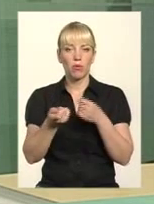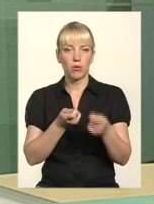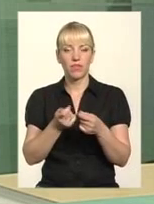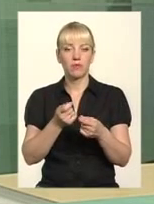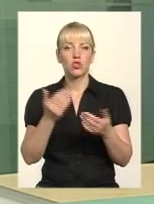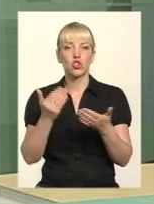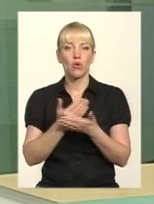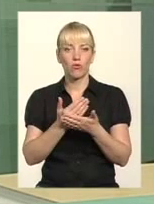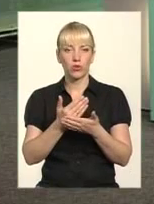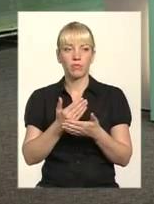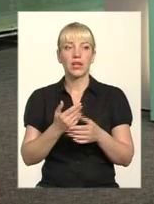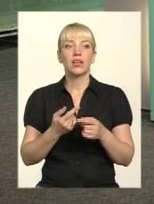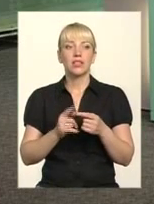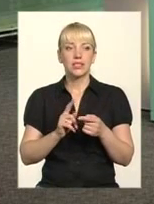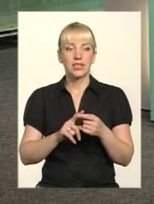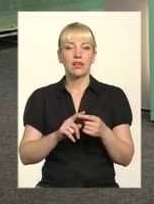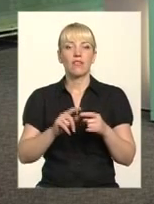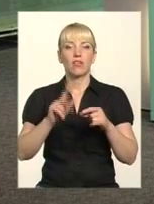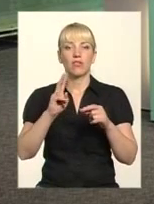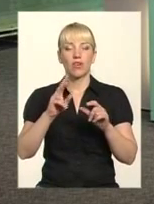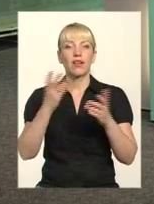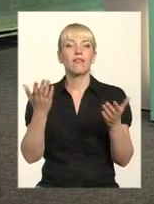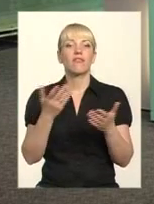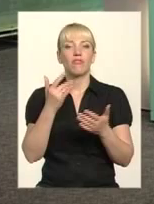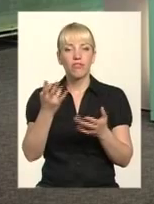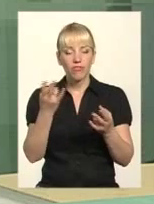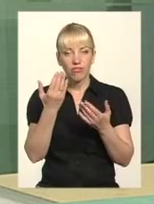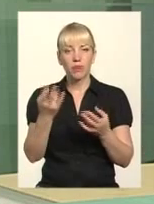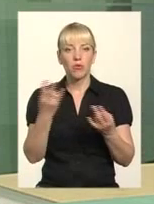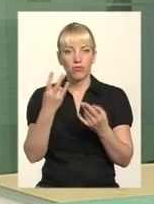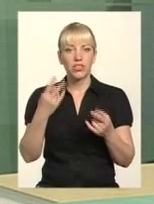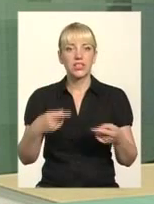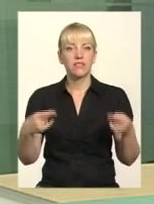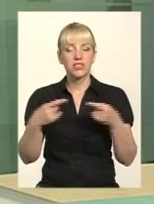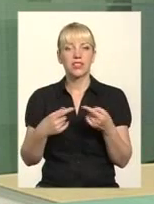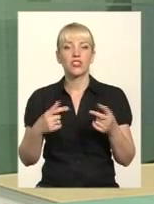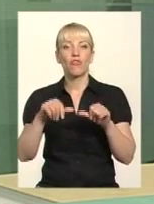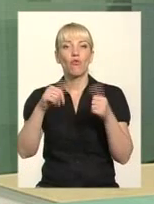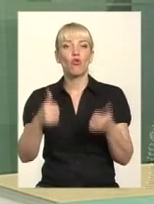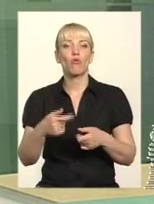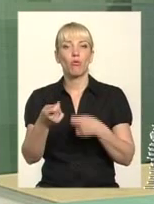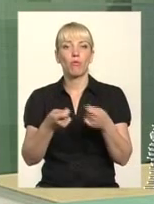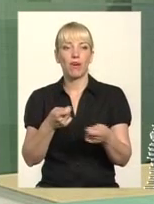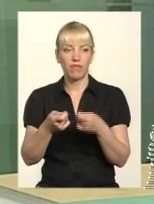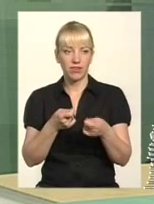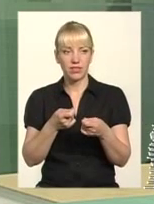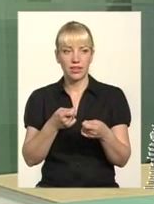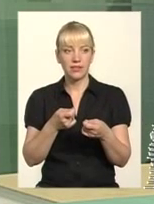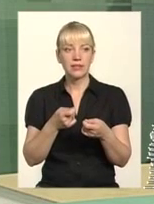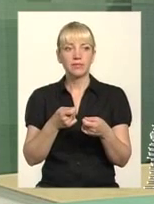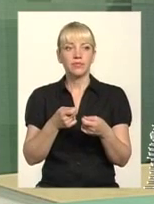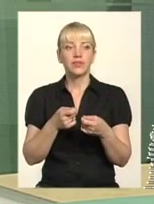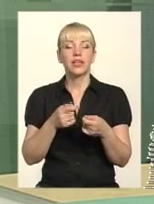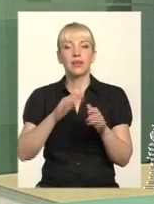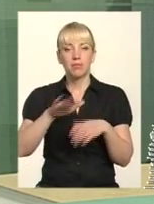проплата... Формою управління, фактично. Формою управління. Якщо ви змінюєте форму управління, після зміни форми управління,